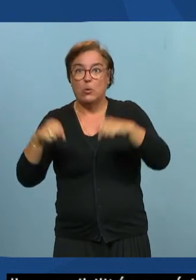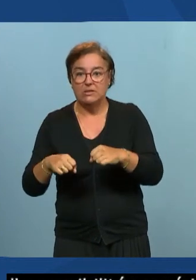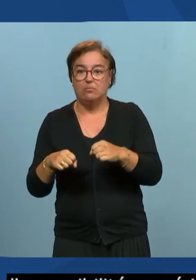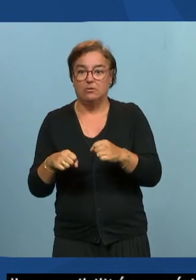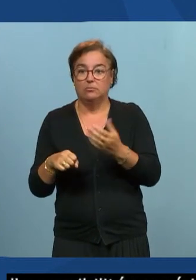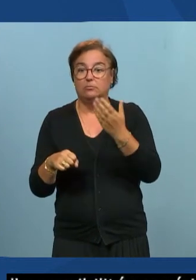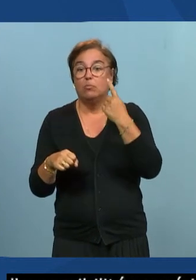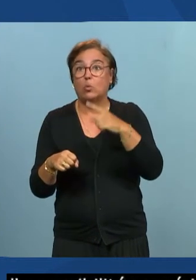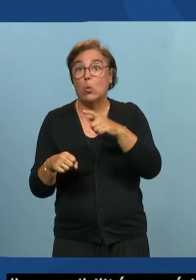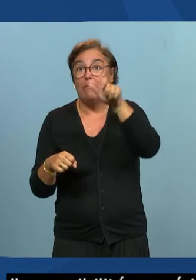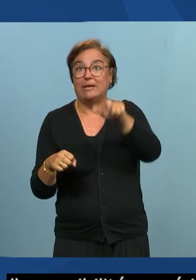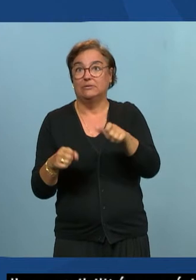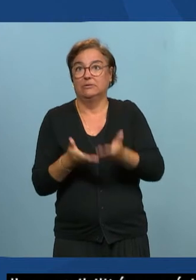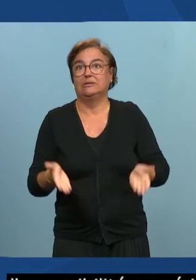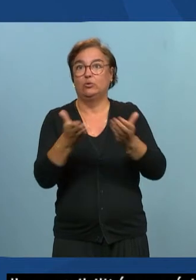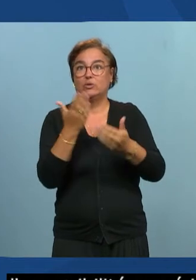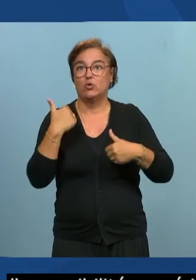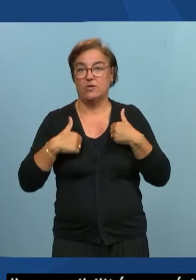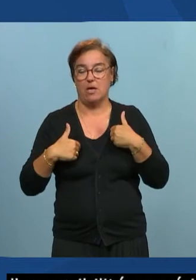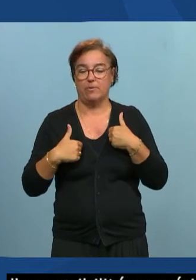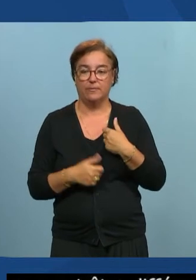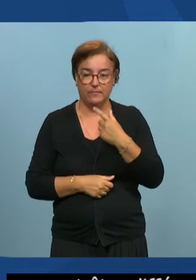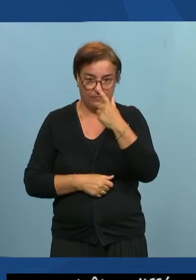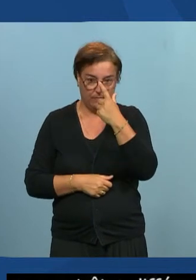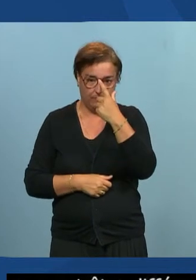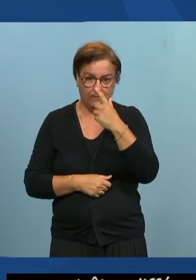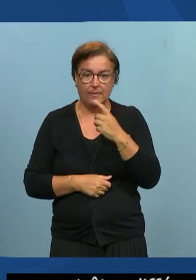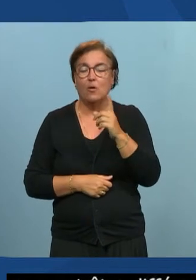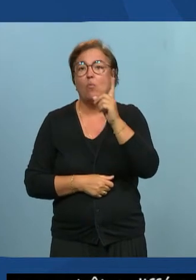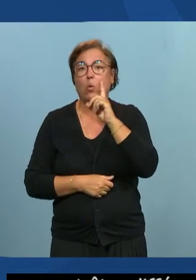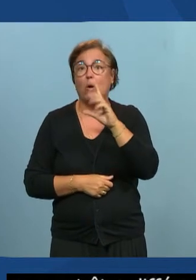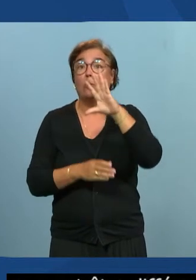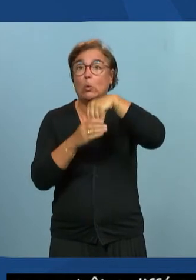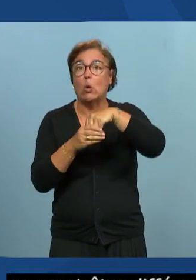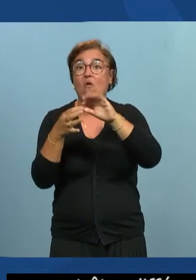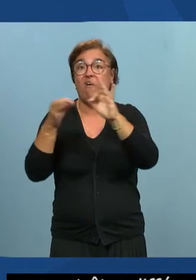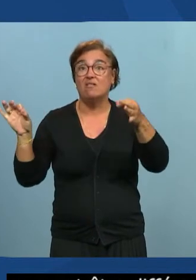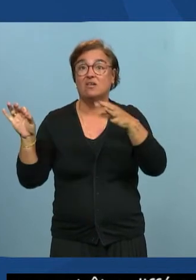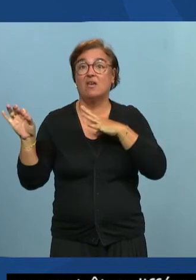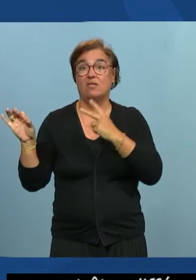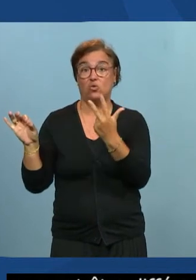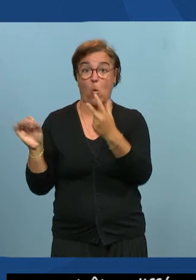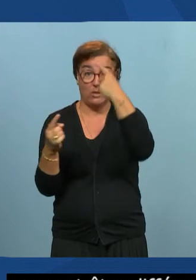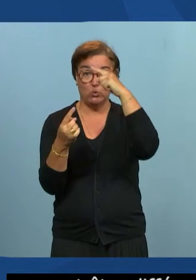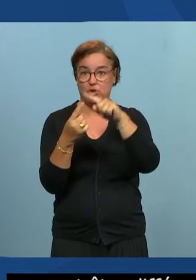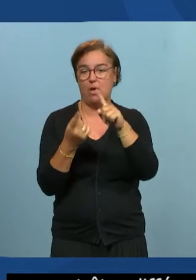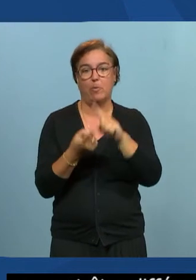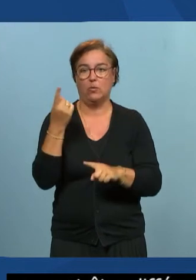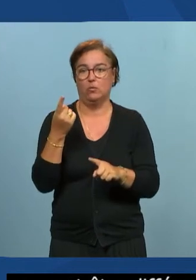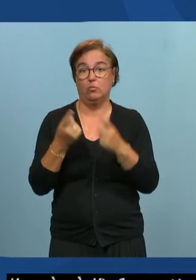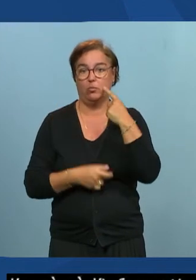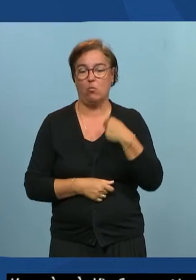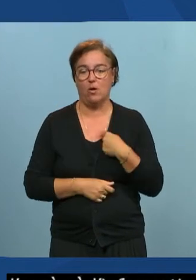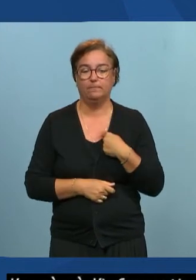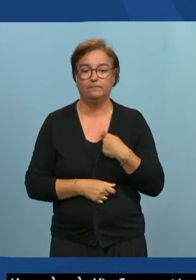de handicap. Pourquoi cette définition ? Parce qu'elle présente trois sujets qui sont, à mon sens, majeurs dans les questions d'accessibilité.